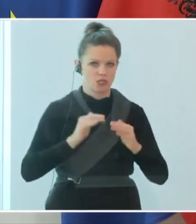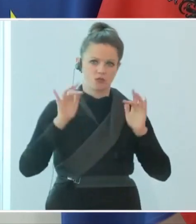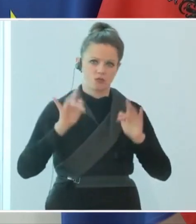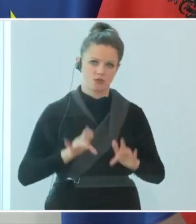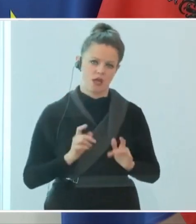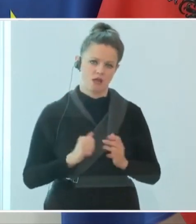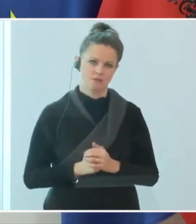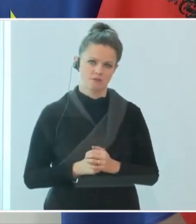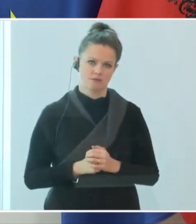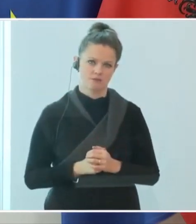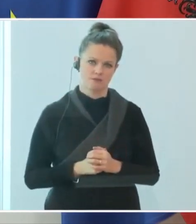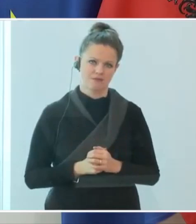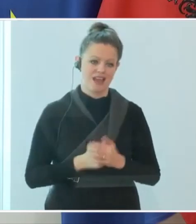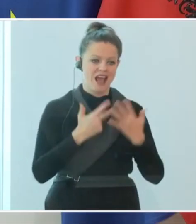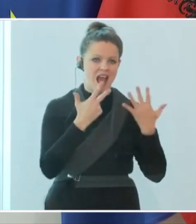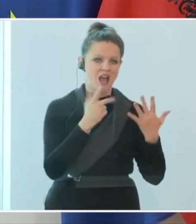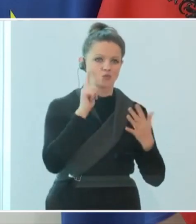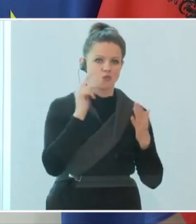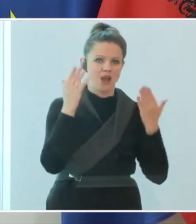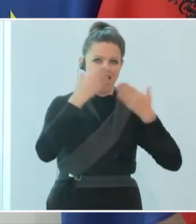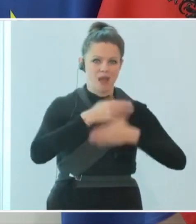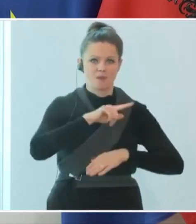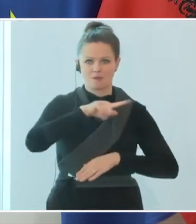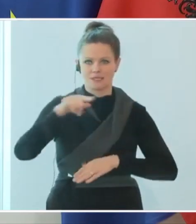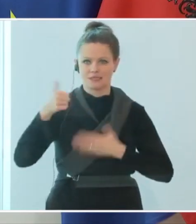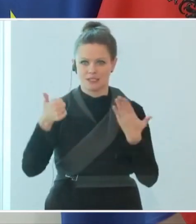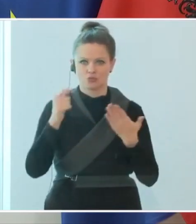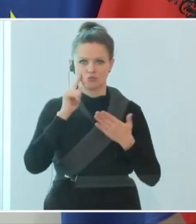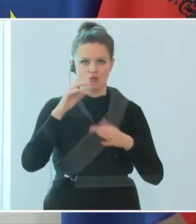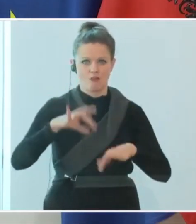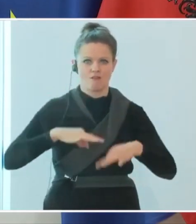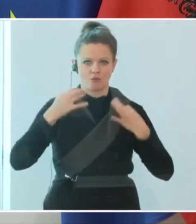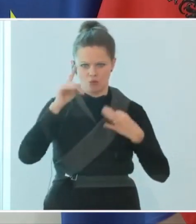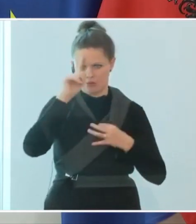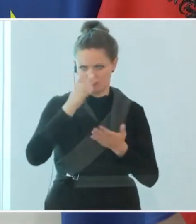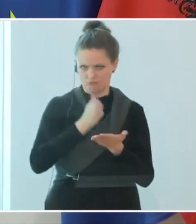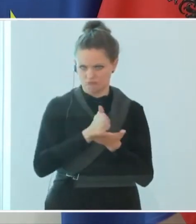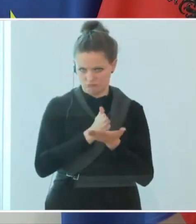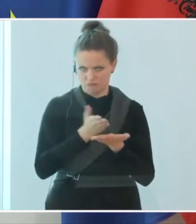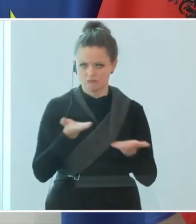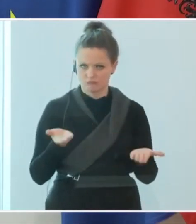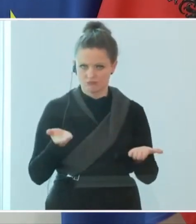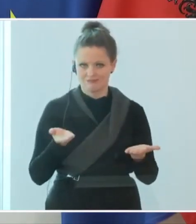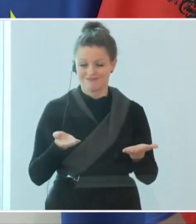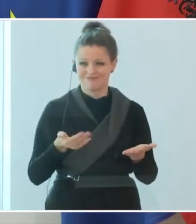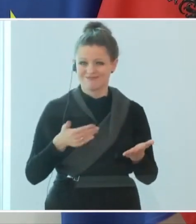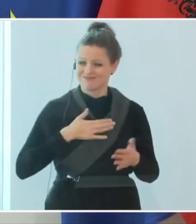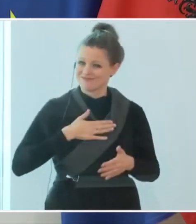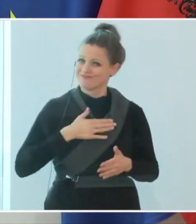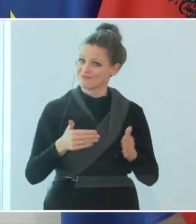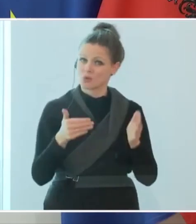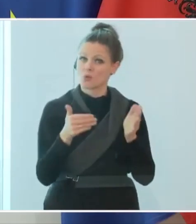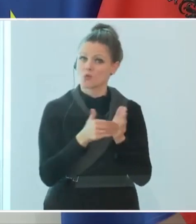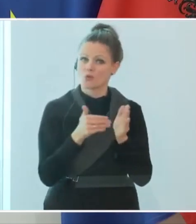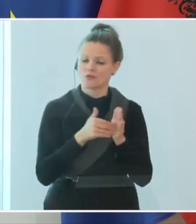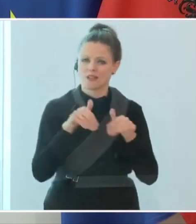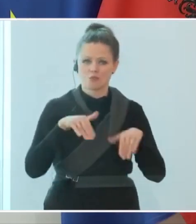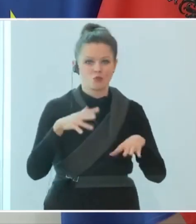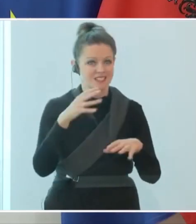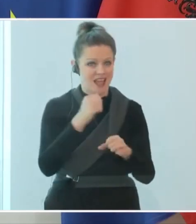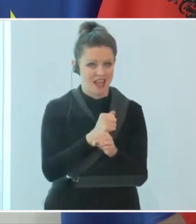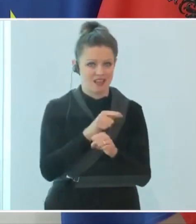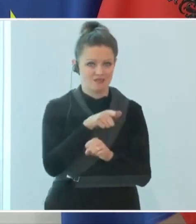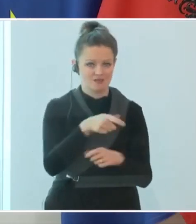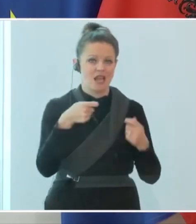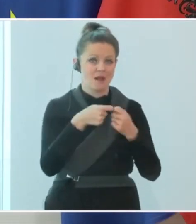Nämlich dann von 20 Uhr bis 6 Uhr früh, das kennen Sie schon. Aber auch da wird es wieder notwendig sein, dass wir uns daran halten, weil auch diese